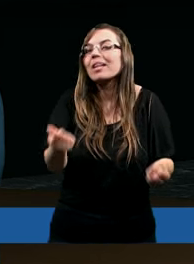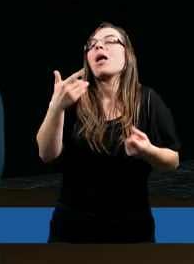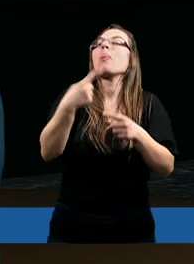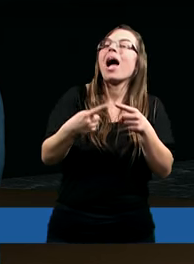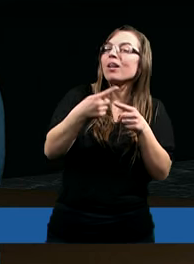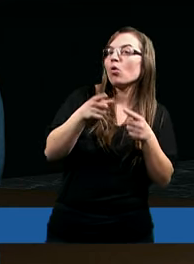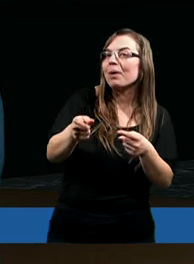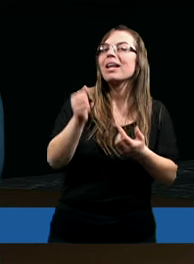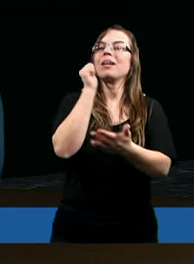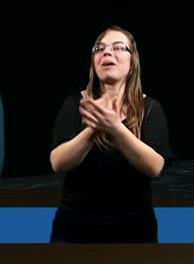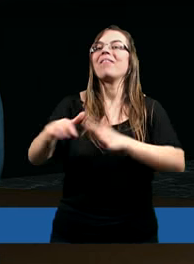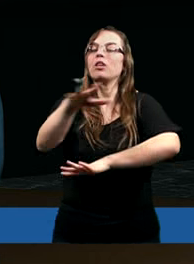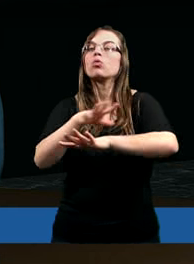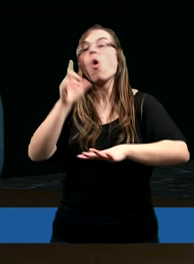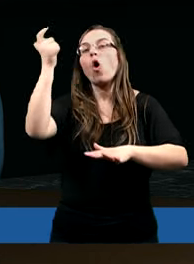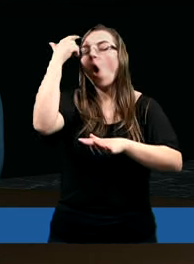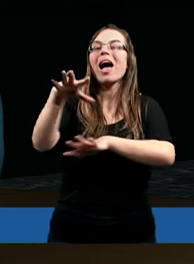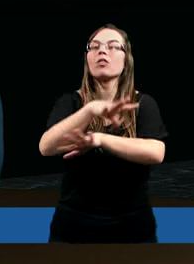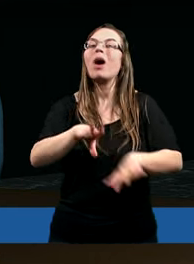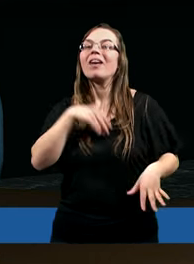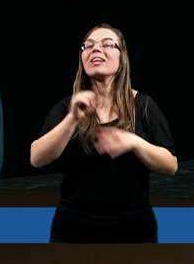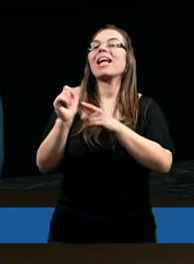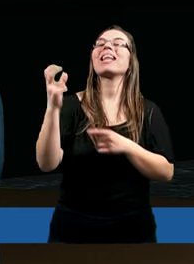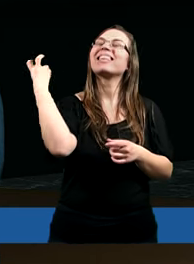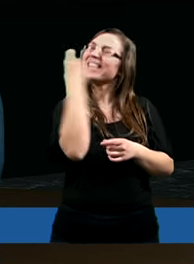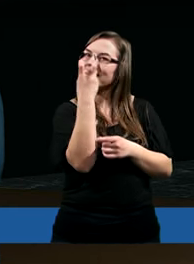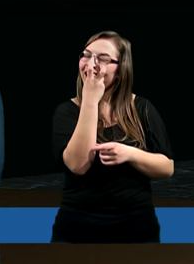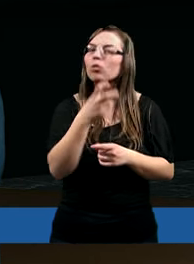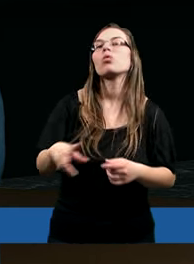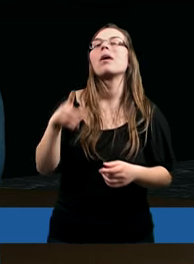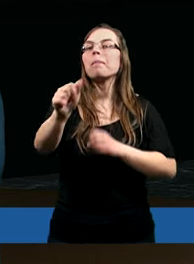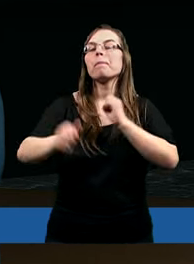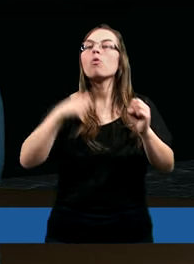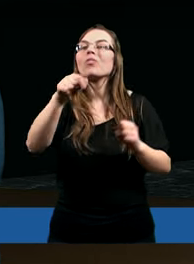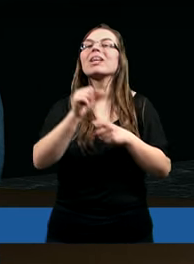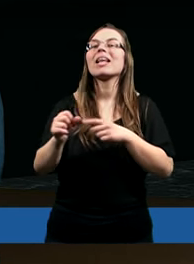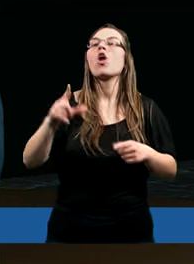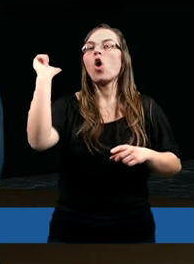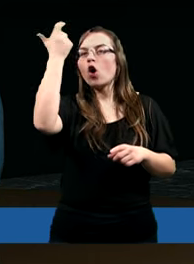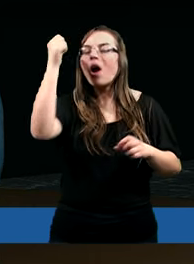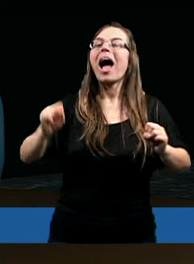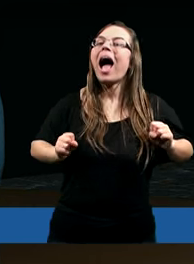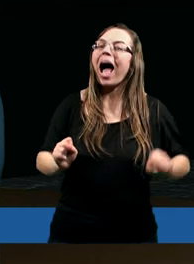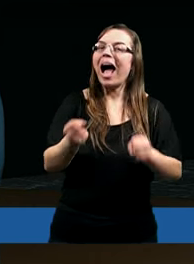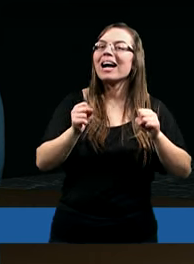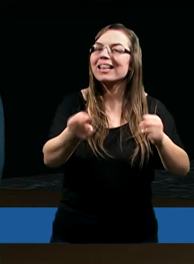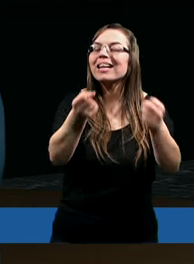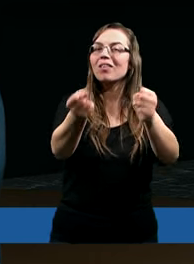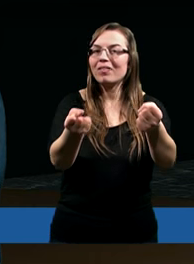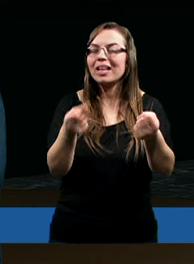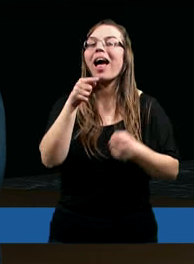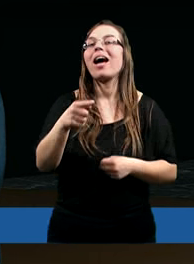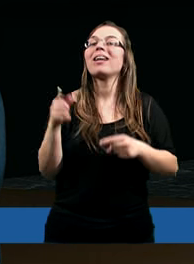rola Ducha Świętego jest interesująca, bowiem to jest ta rola aktywna, wdrażanie